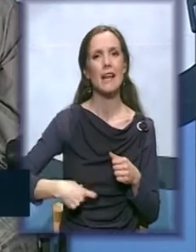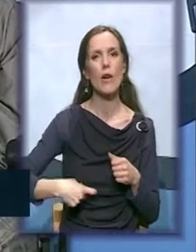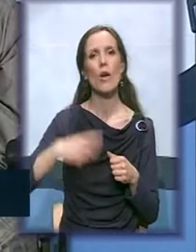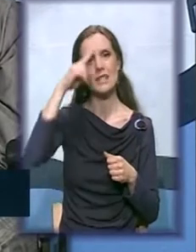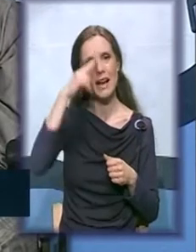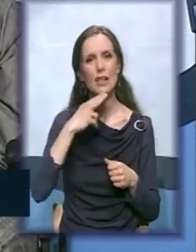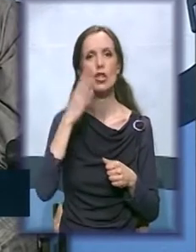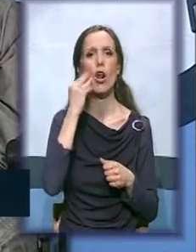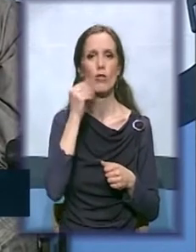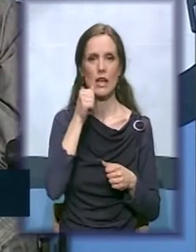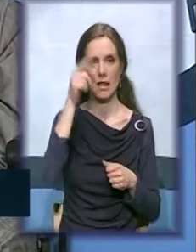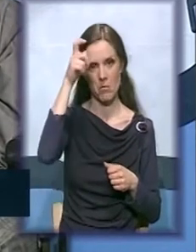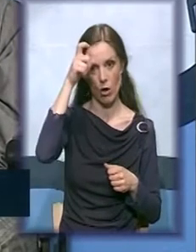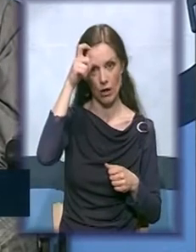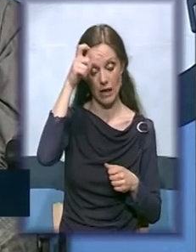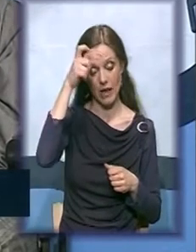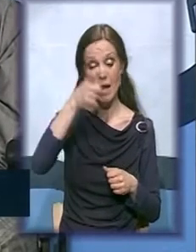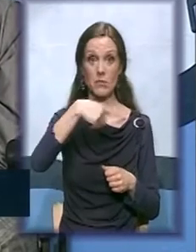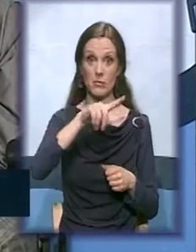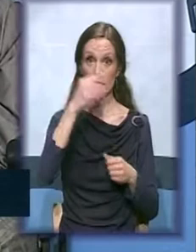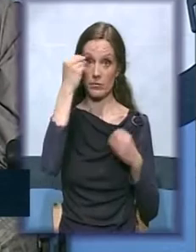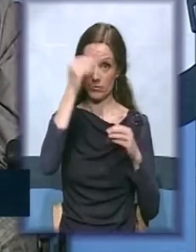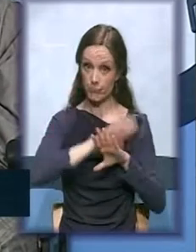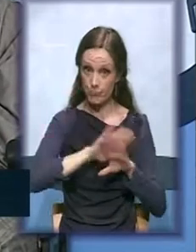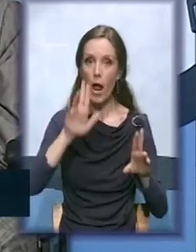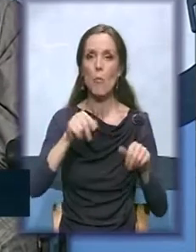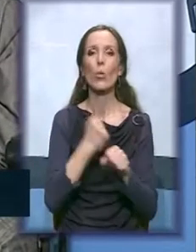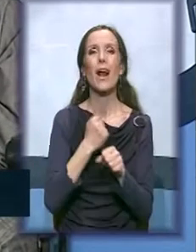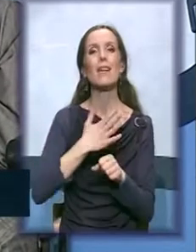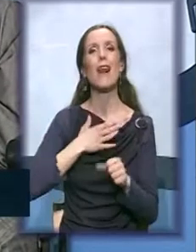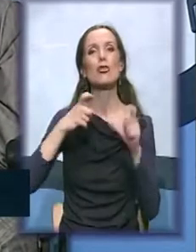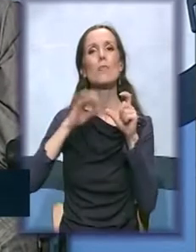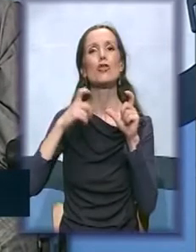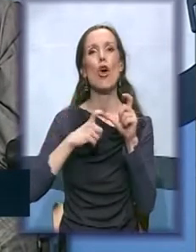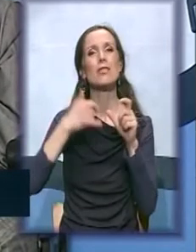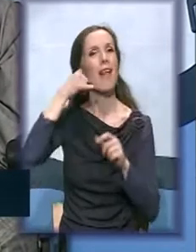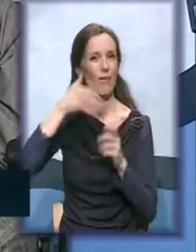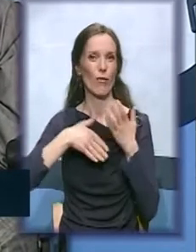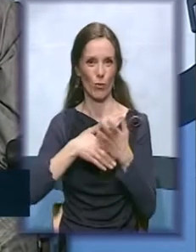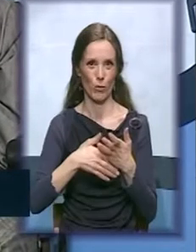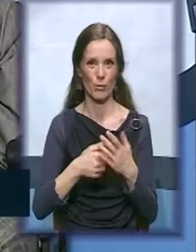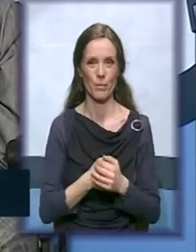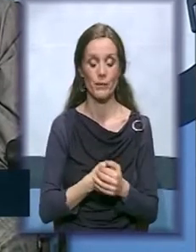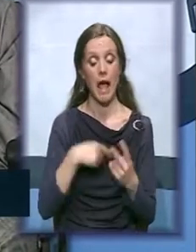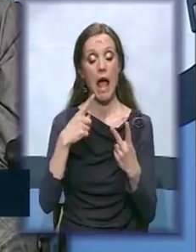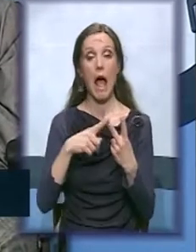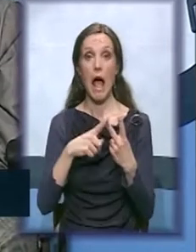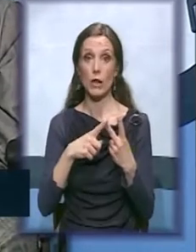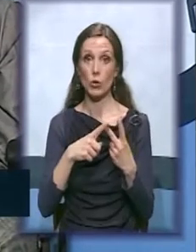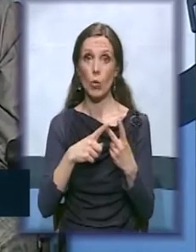Belgrada, koji će moći da rade na našoj mesove telefonu. I druga je kontinuirana obuka